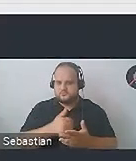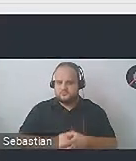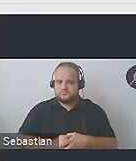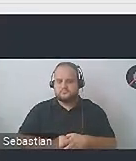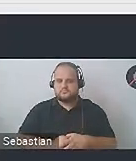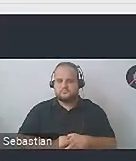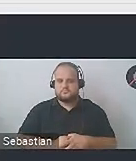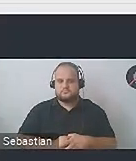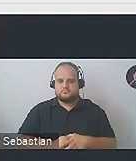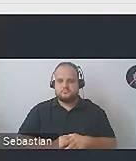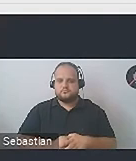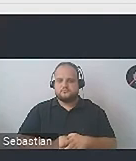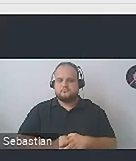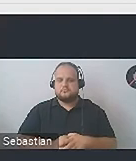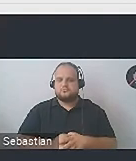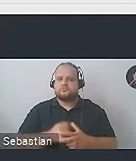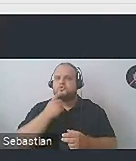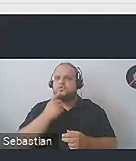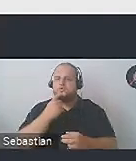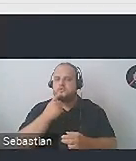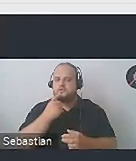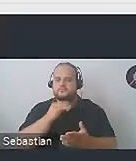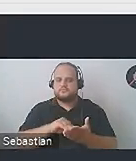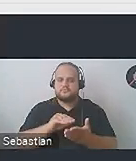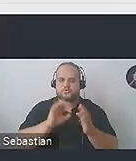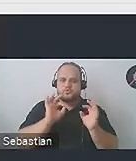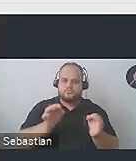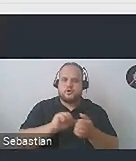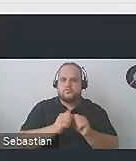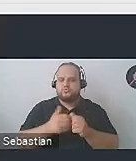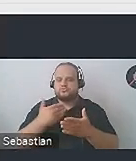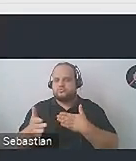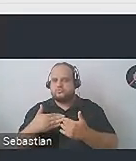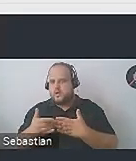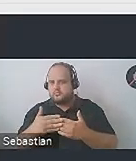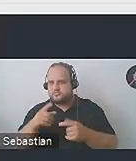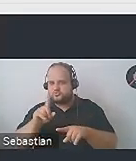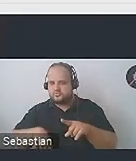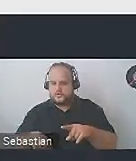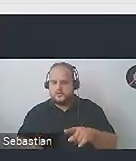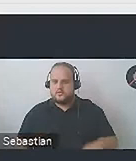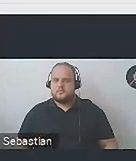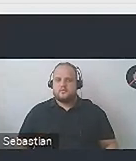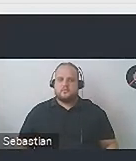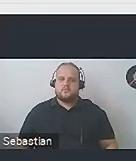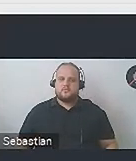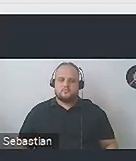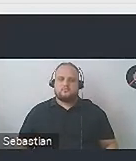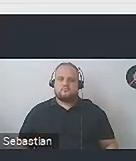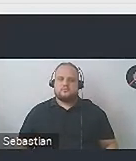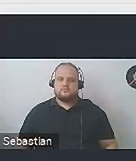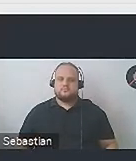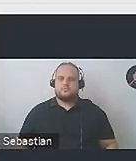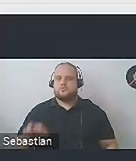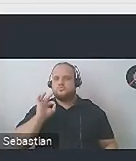Przygotowałam taką tabelkę, która pokazuje, co to jest tekst dobrze albo źle skontrastowany. Bo wszyscy myślą, że a, dobry kontrast to jest